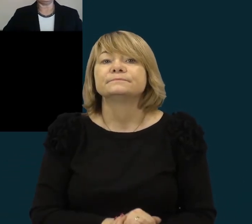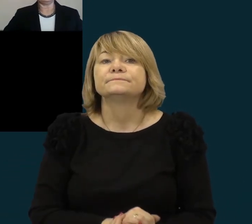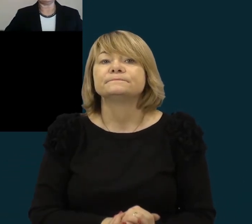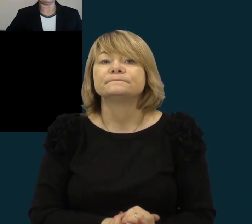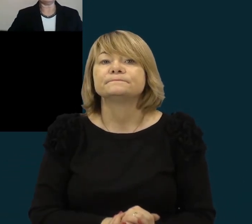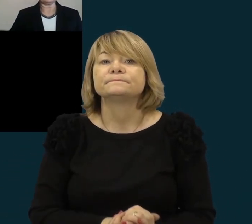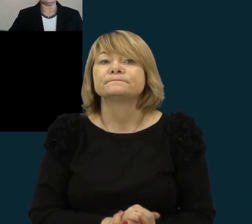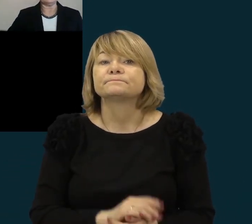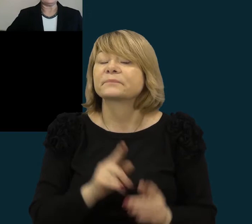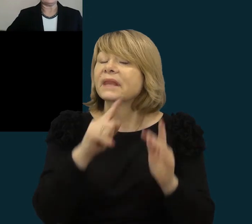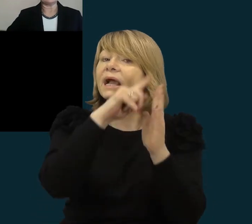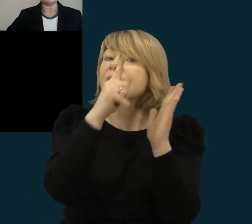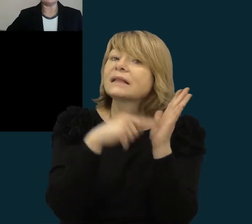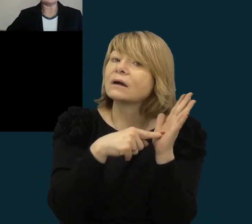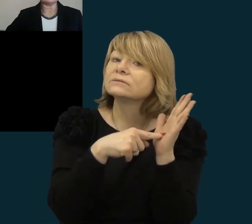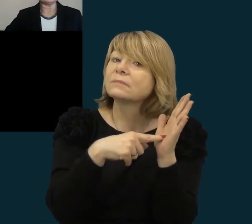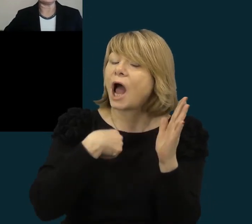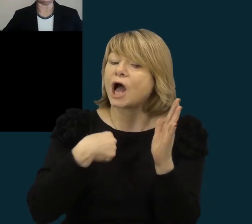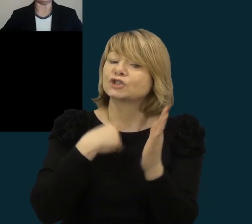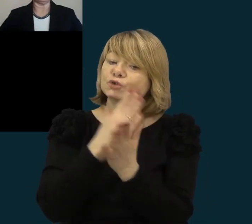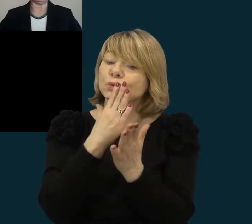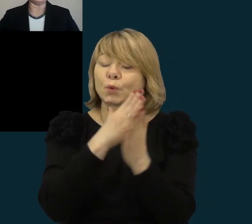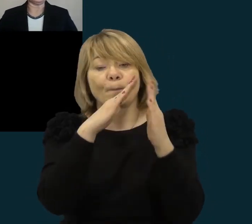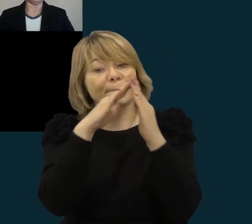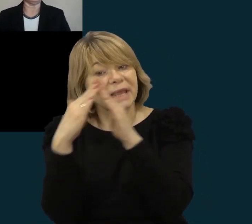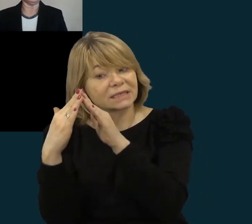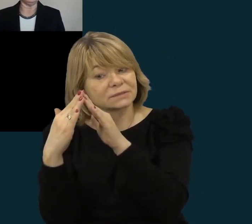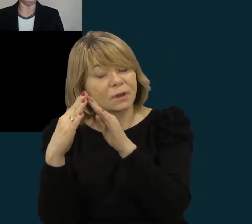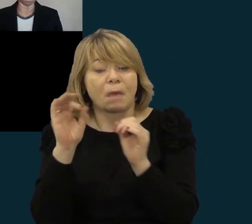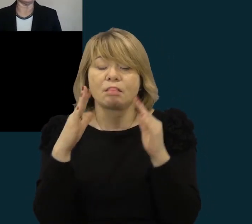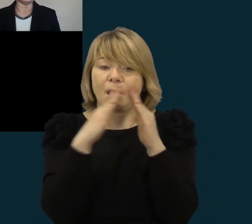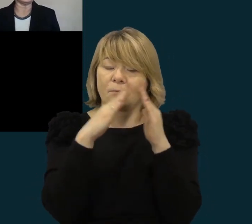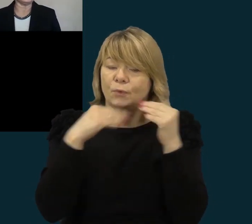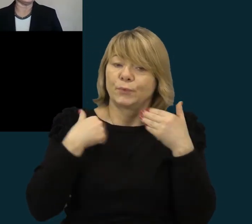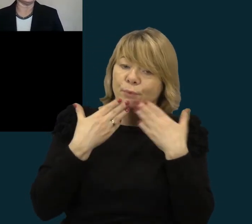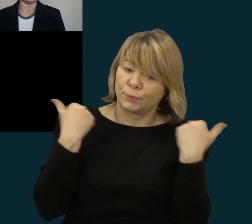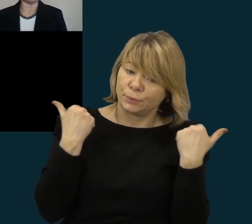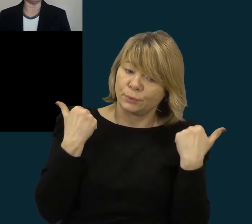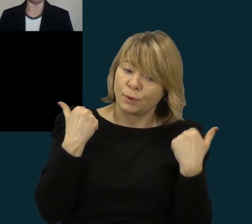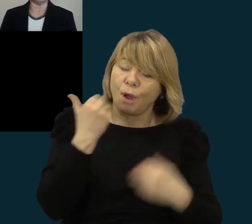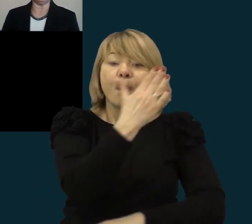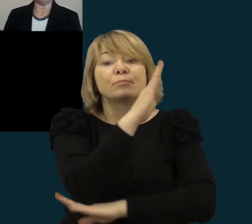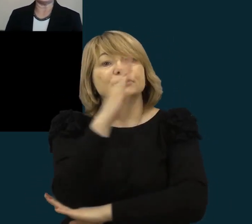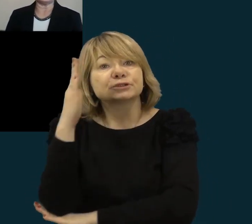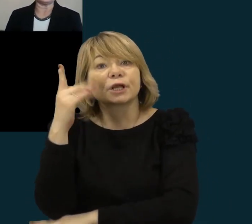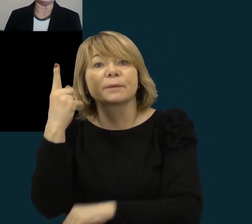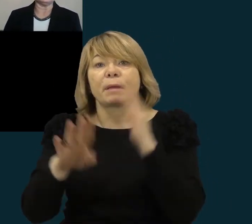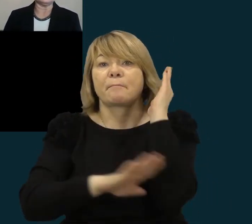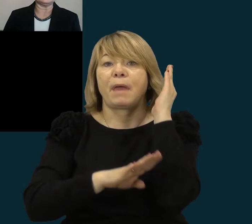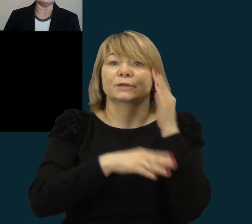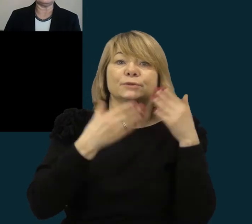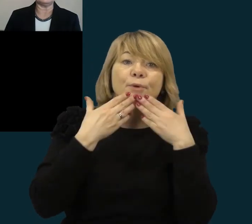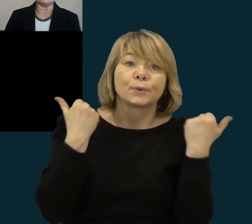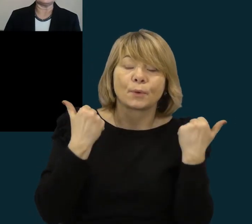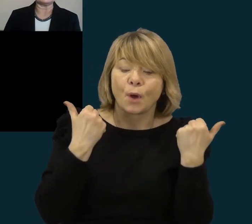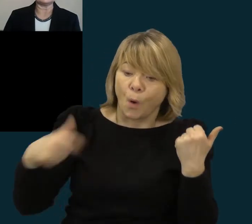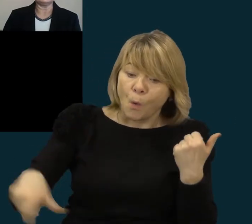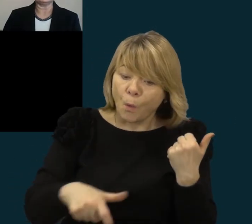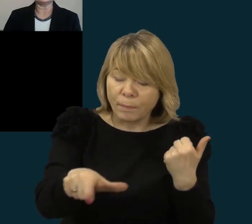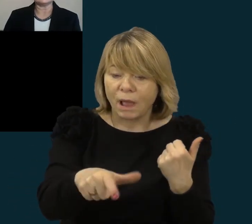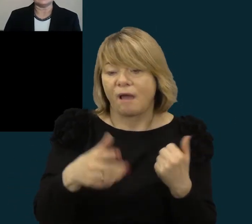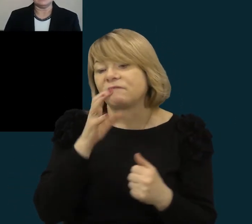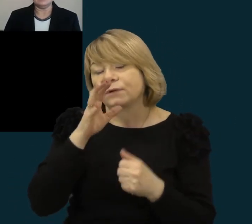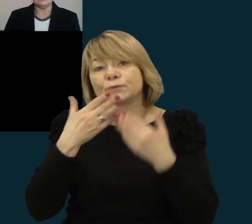Ir klausimas, aš turiu miestus, bet neturiu namų, miškai, bet nėra žodžių, upės, bet be vandę.